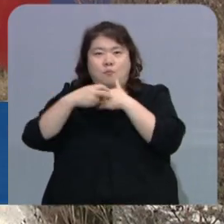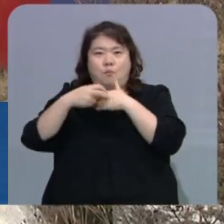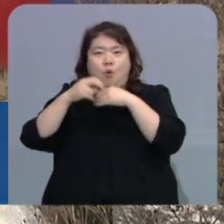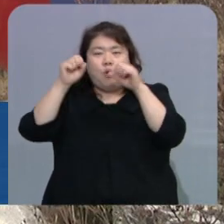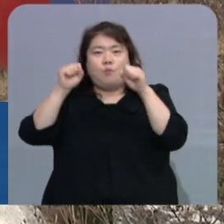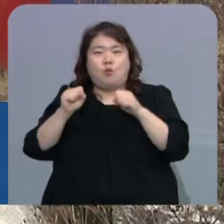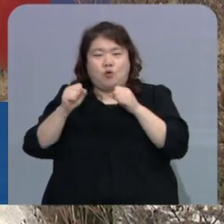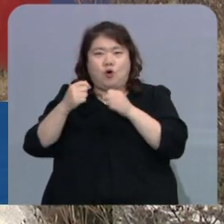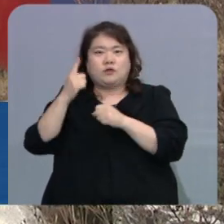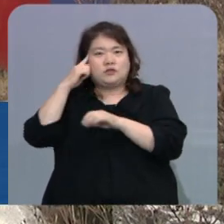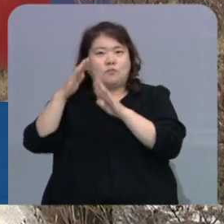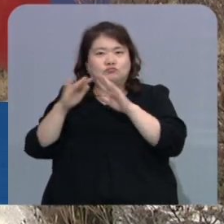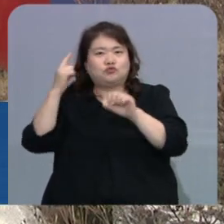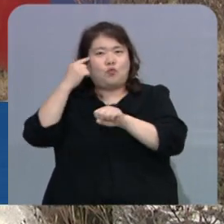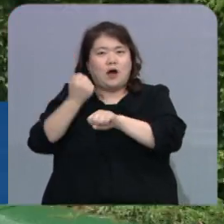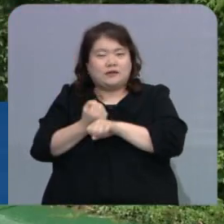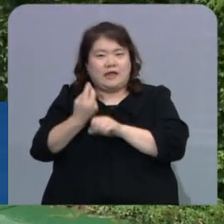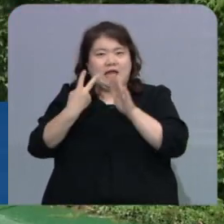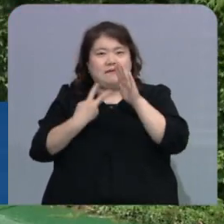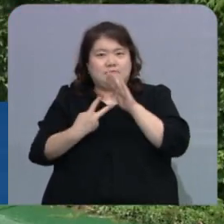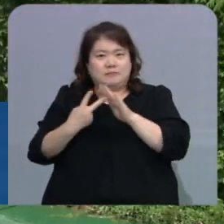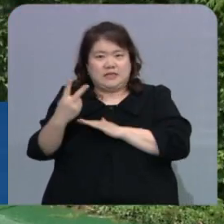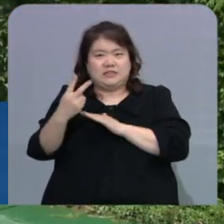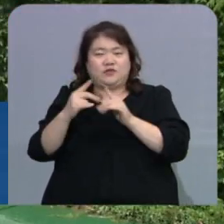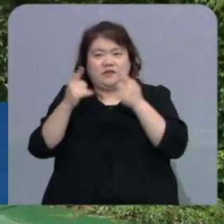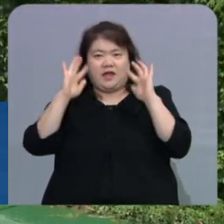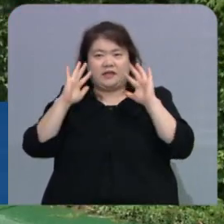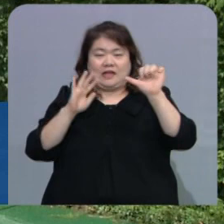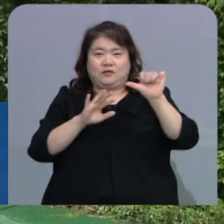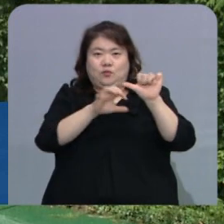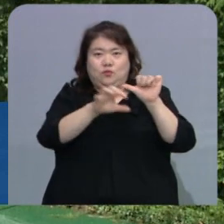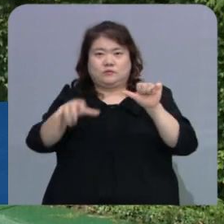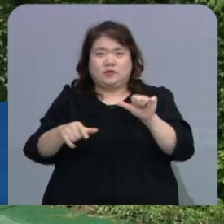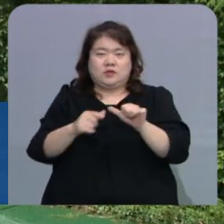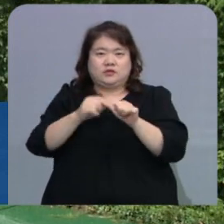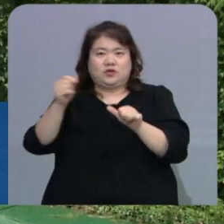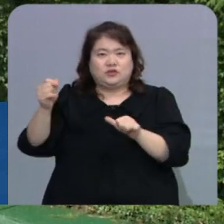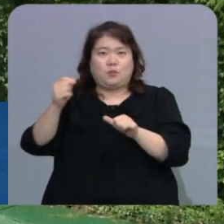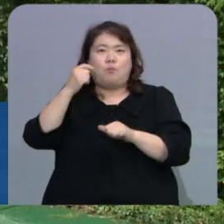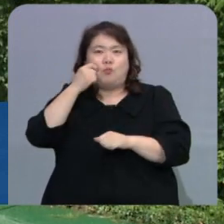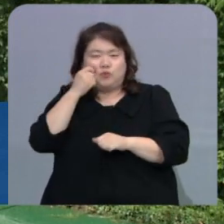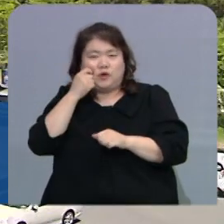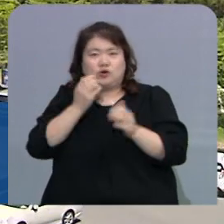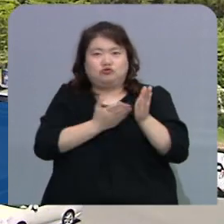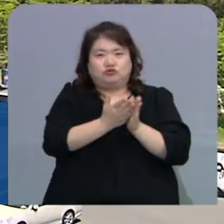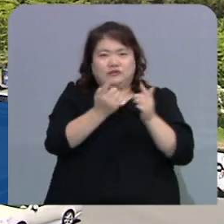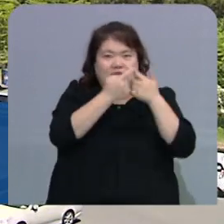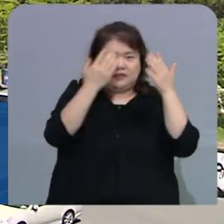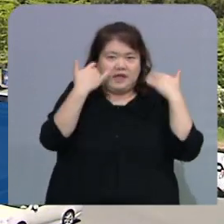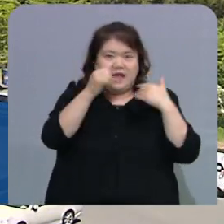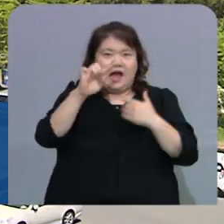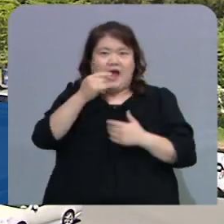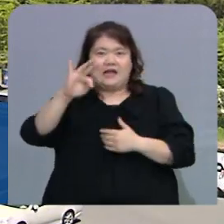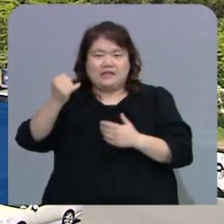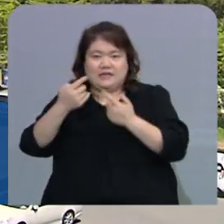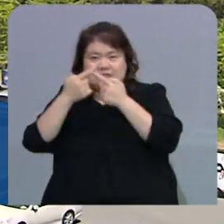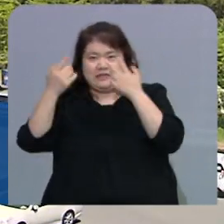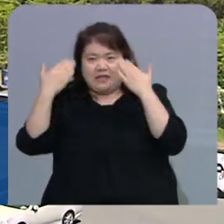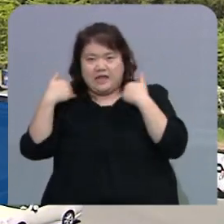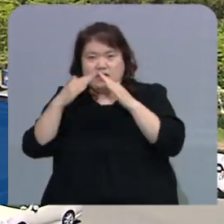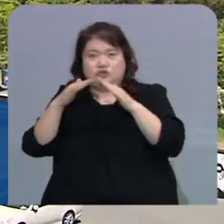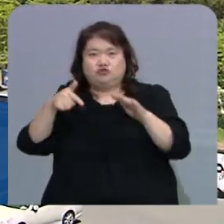전북과학대, 전주비전대 등 5곳입니다. 미선정 대학은 군산대, 한일장신대,